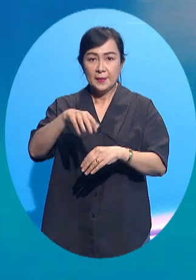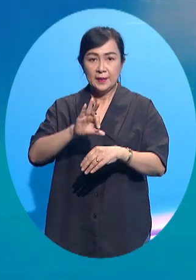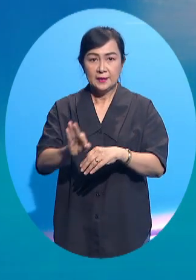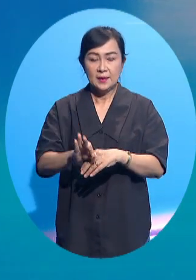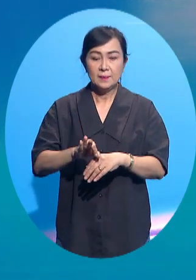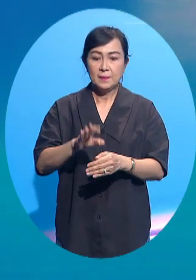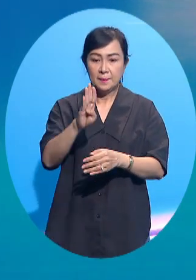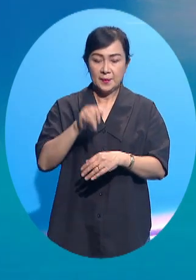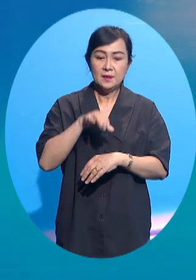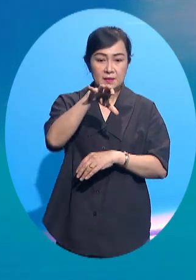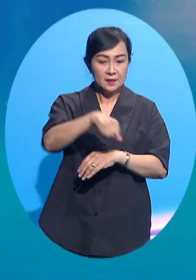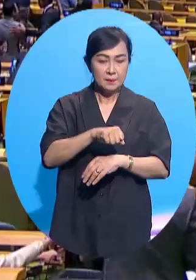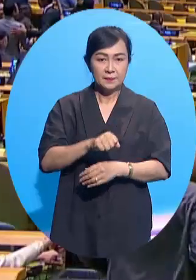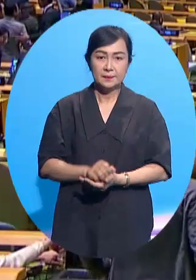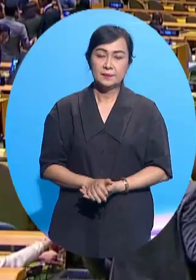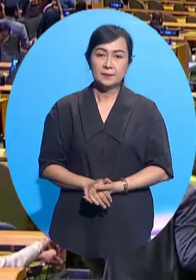bị chiếm đóng.